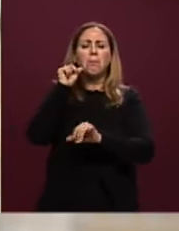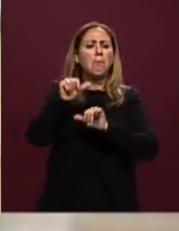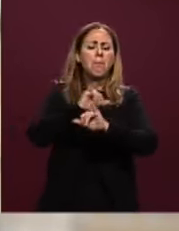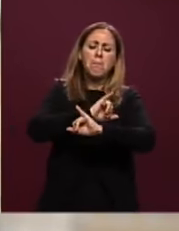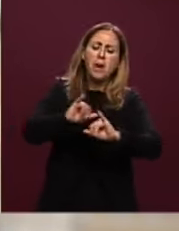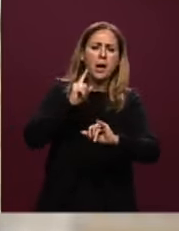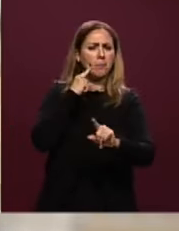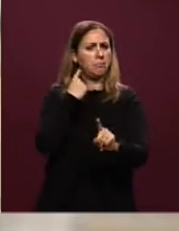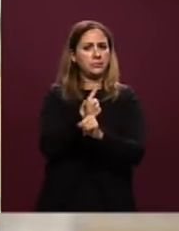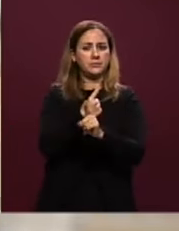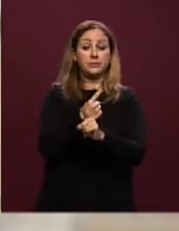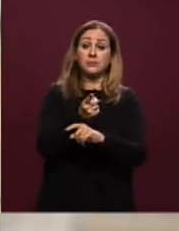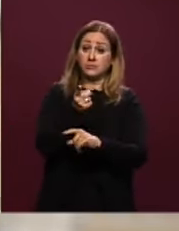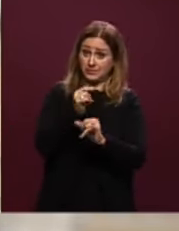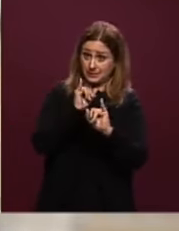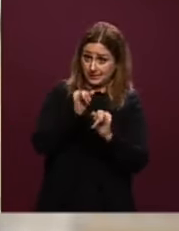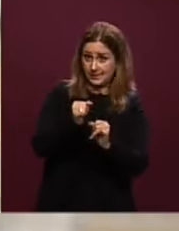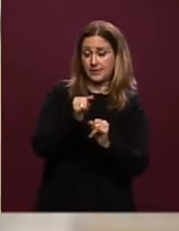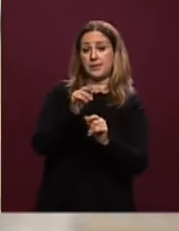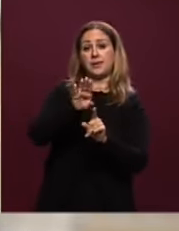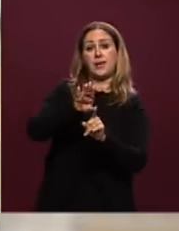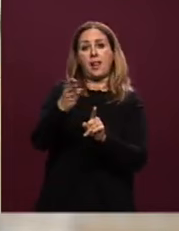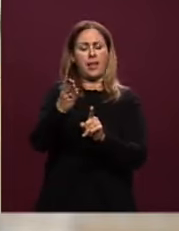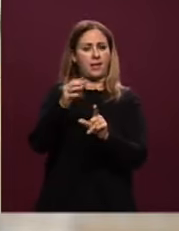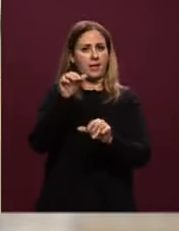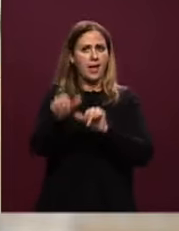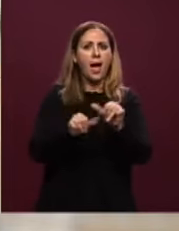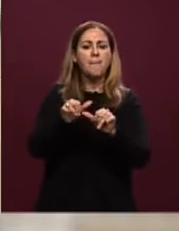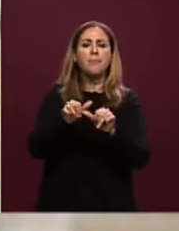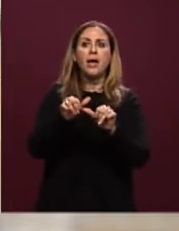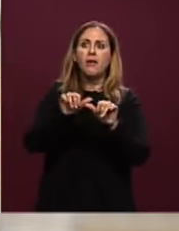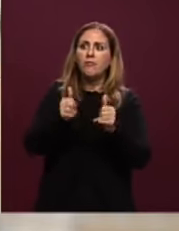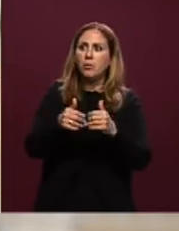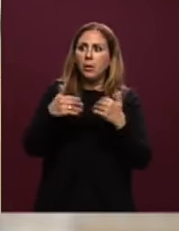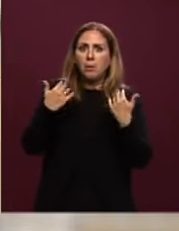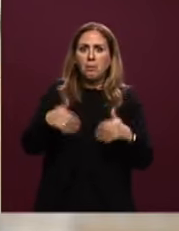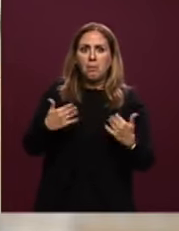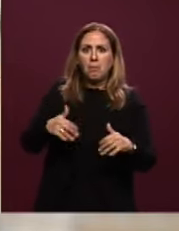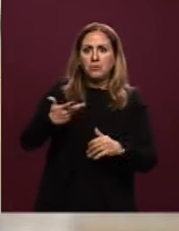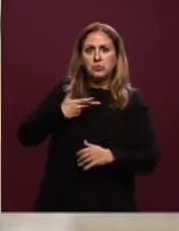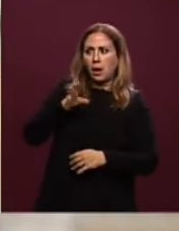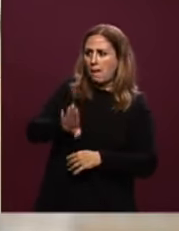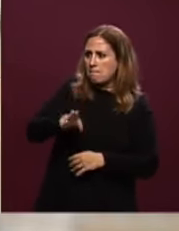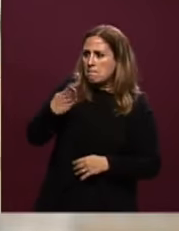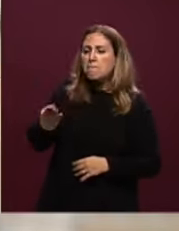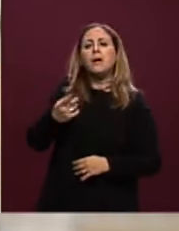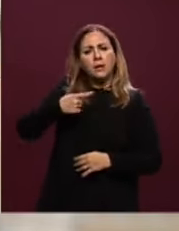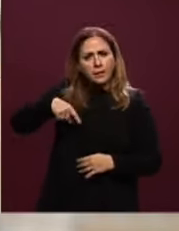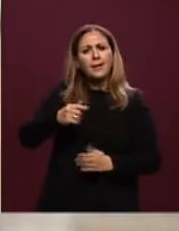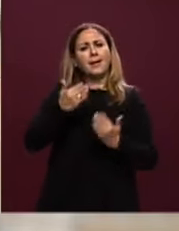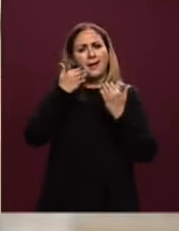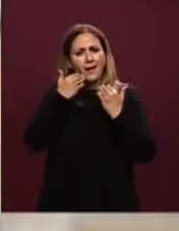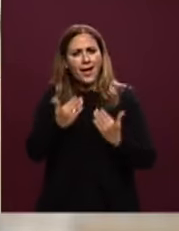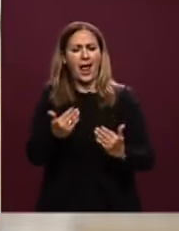faccia in maniera netta e noi la ringraziamo di questo. E credo che questo faccia anche